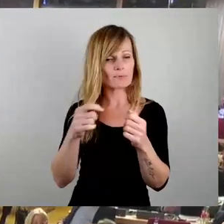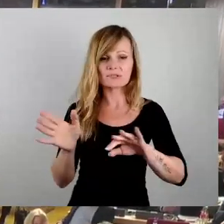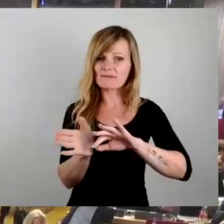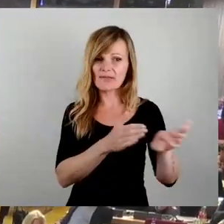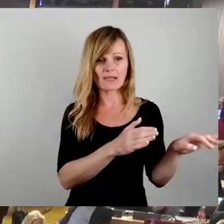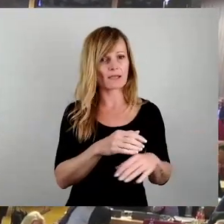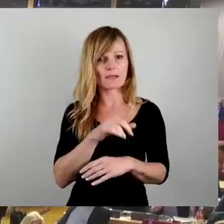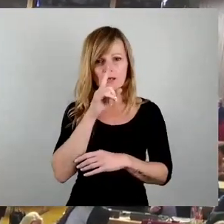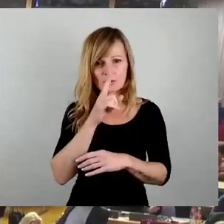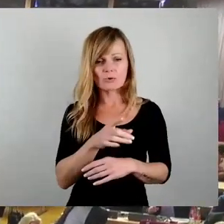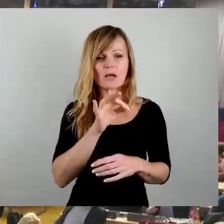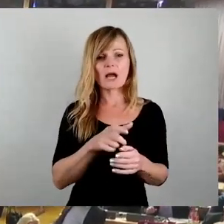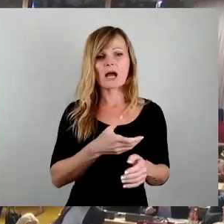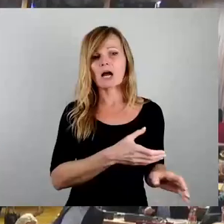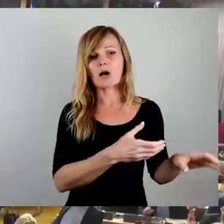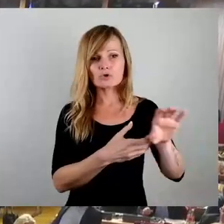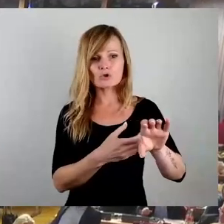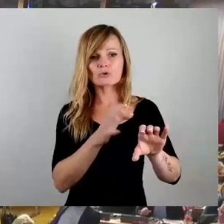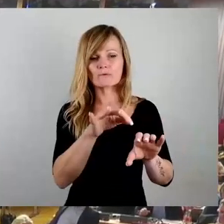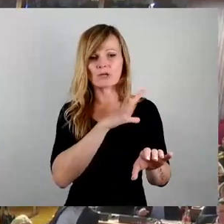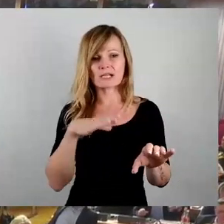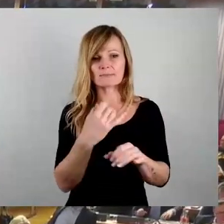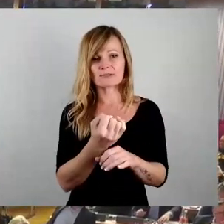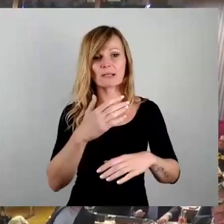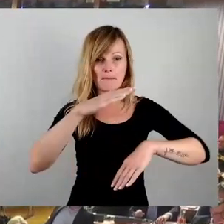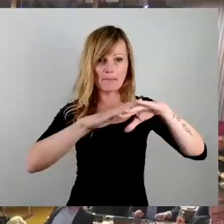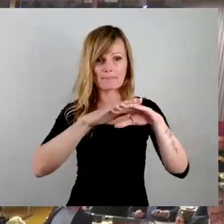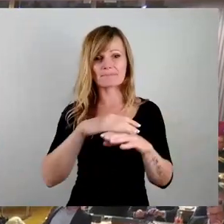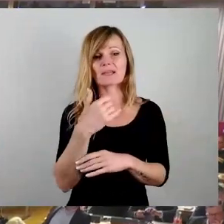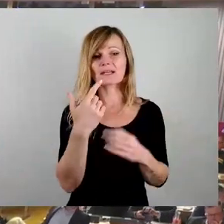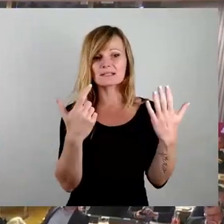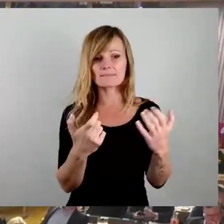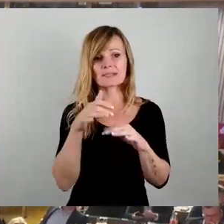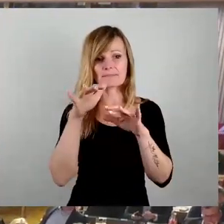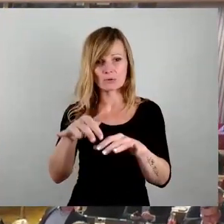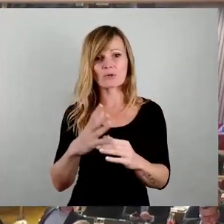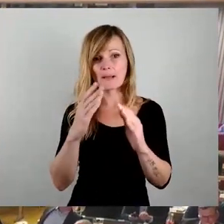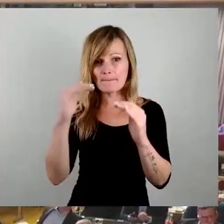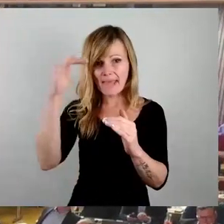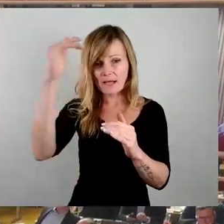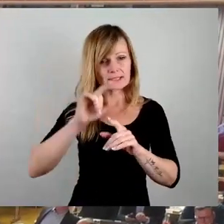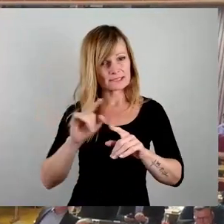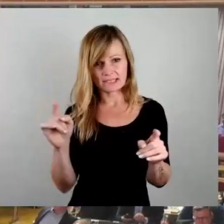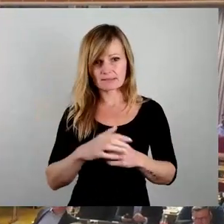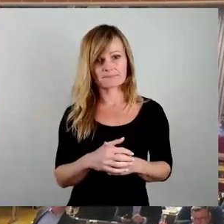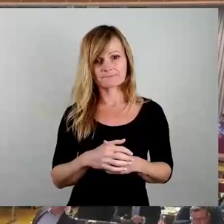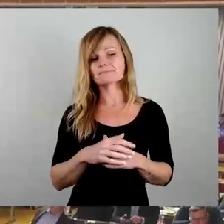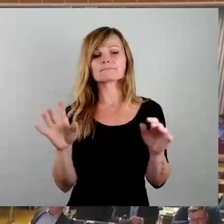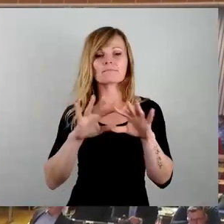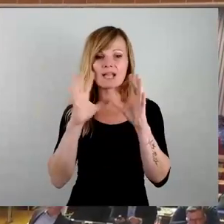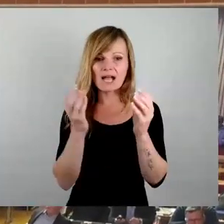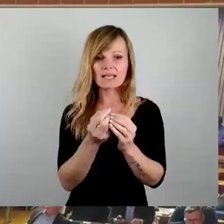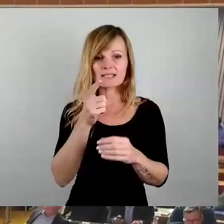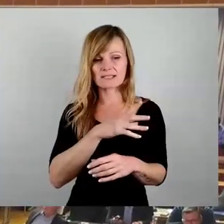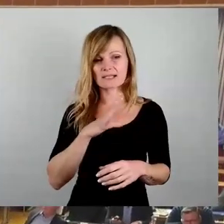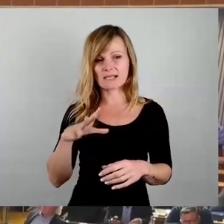Sachsen-Energie auf 78 Millionen. Gedeckelt. Es wird nicht mehr auf absehbare Zeit. Und alles, was wir der Sachsen-Energie mit